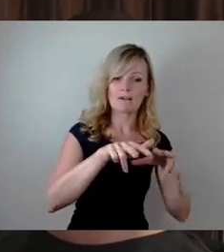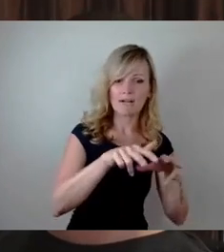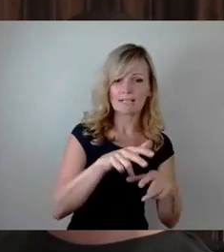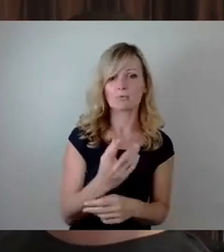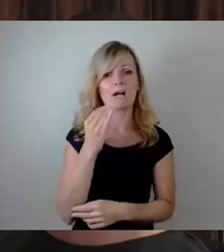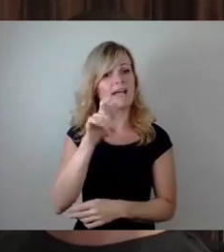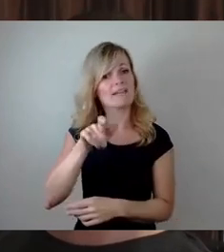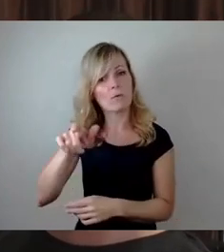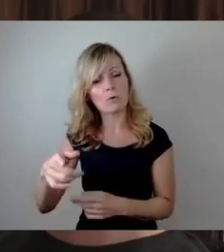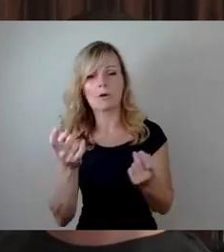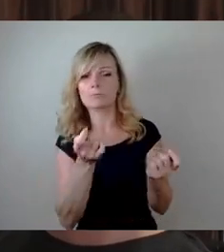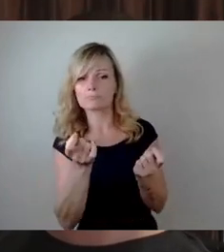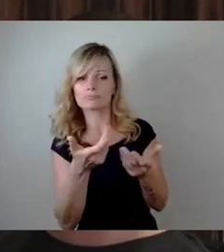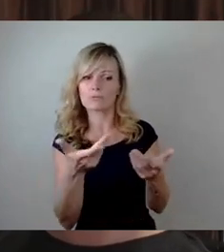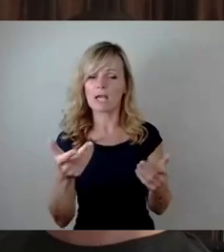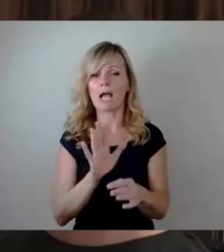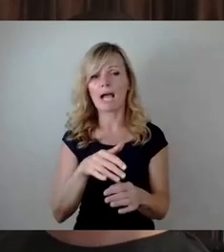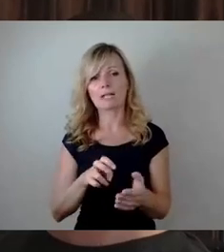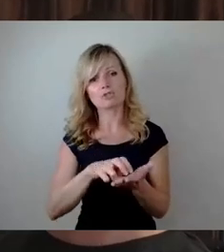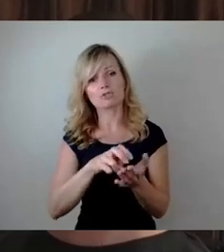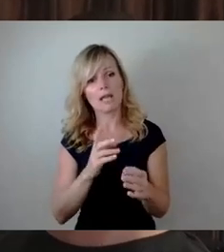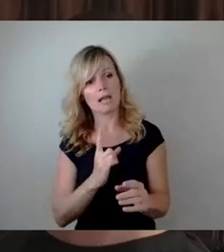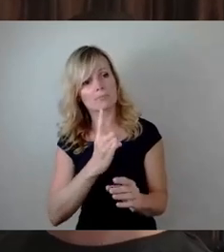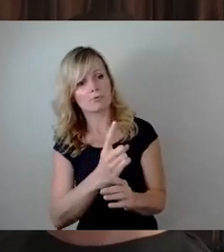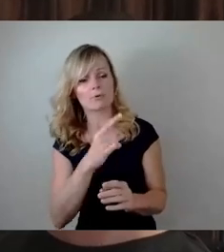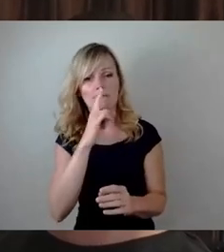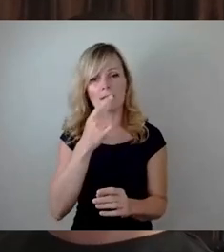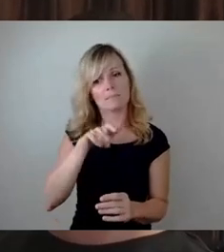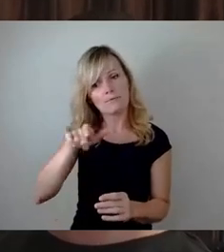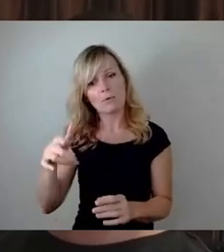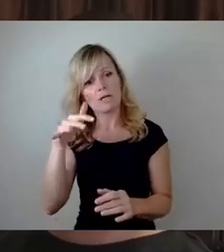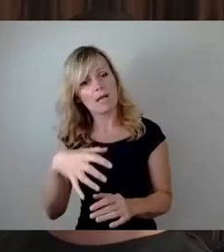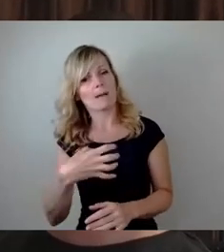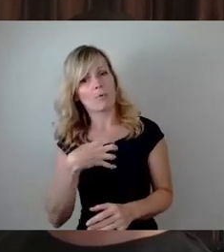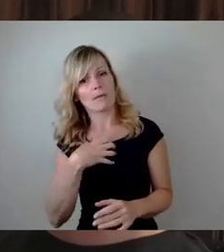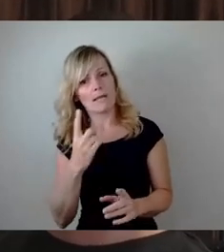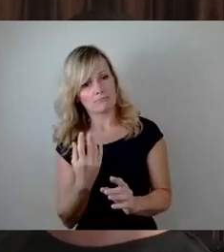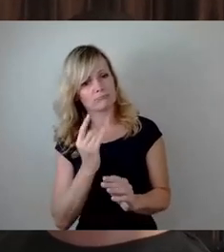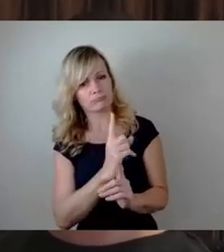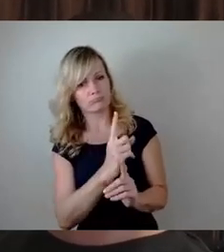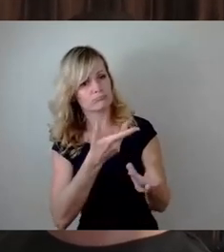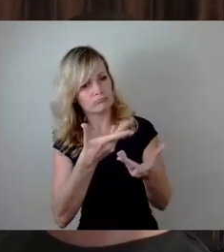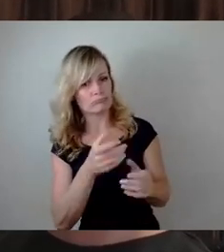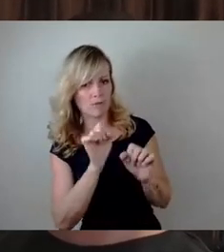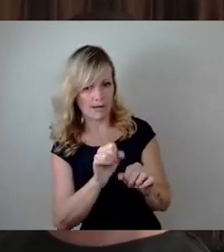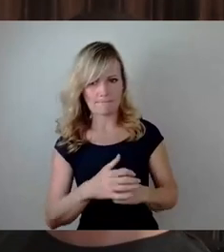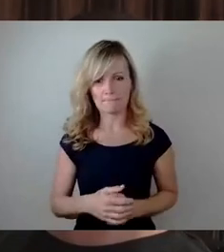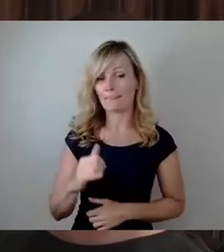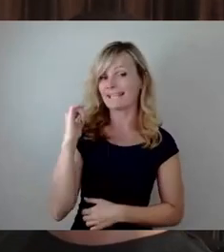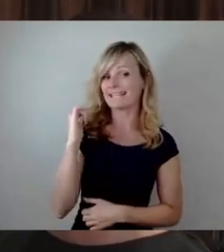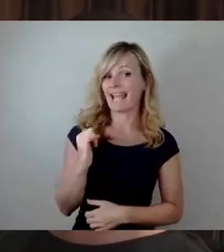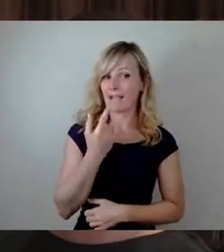Einwohnern, ist eine Einlaufstelle für die großen und kleinen Probleme der Bewohner. Die Träger dieser